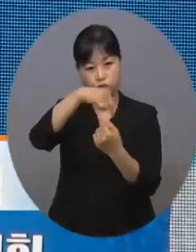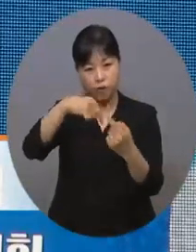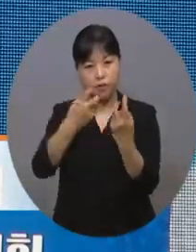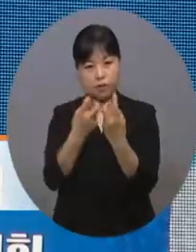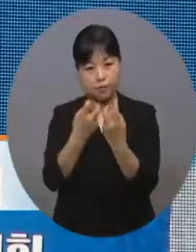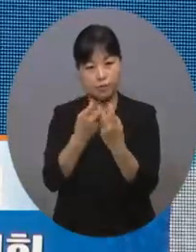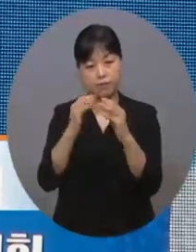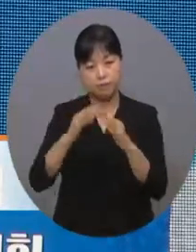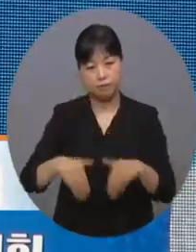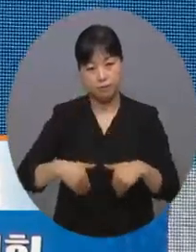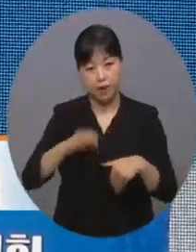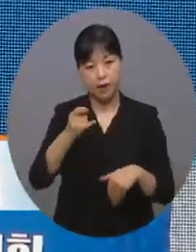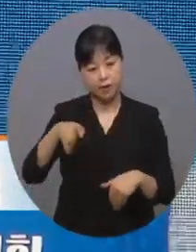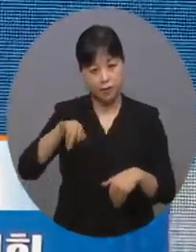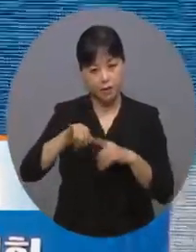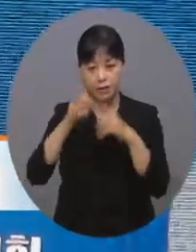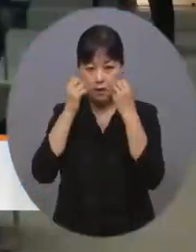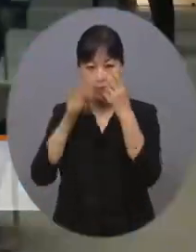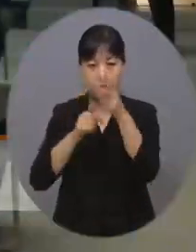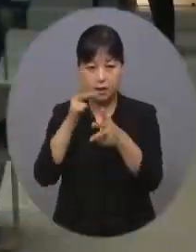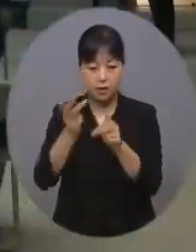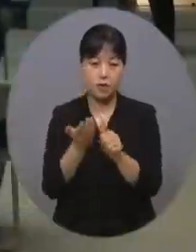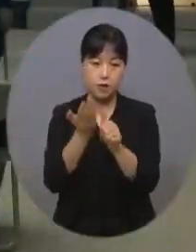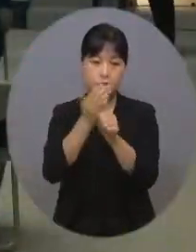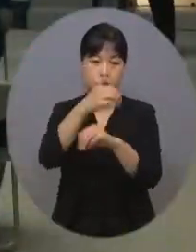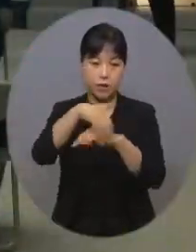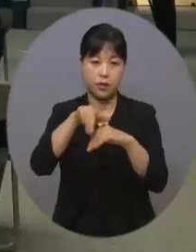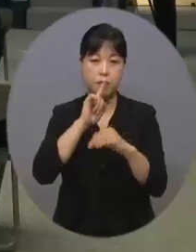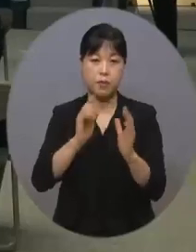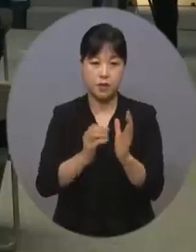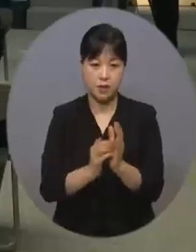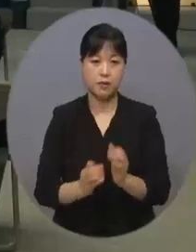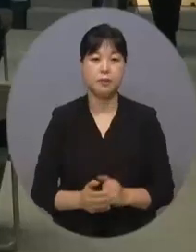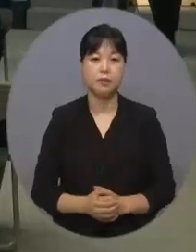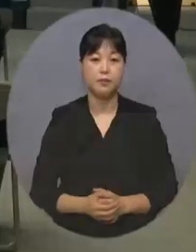전남도 에너지 신산업 육성 계획 등이 보고됐습니다.